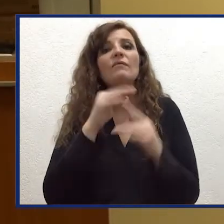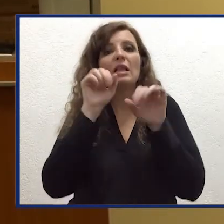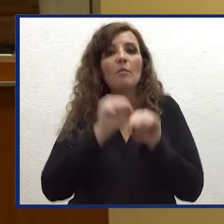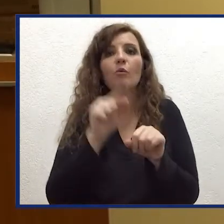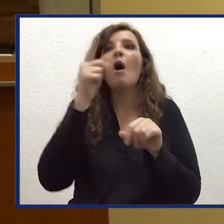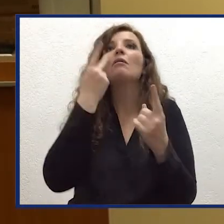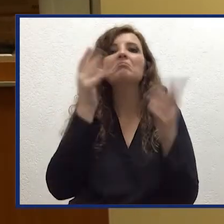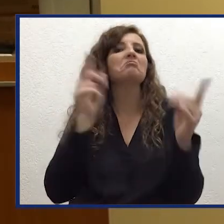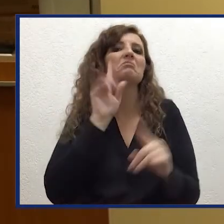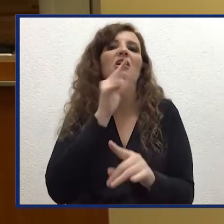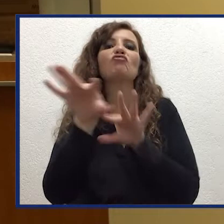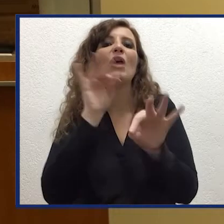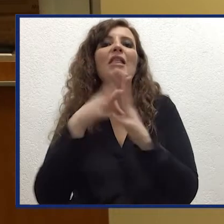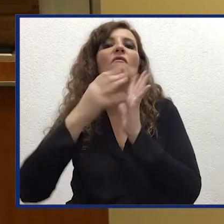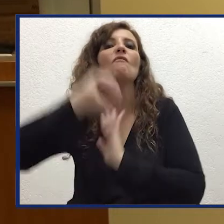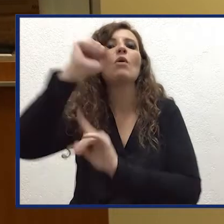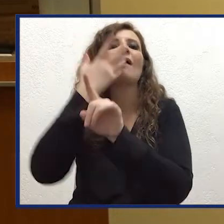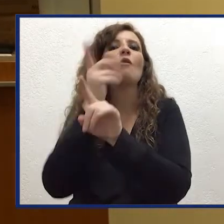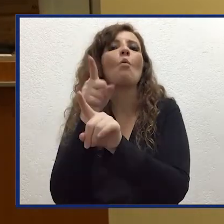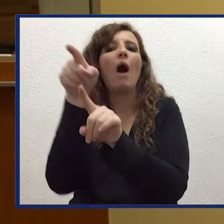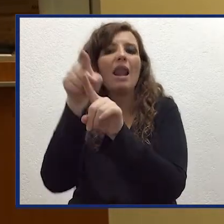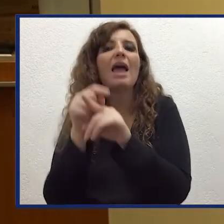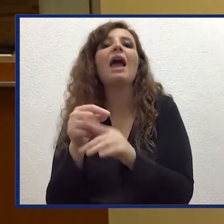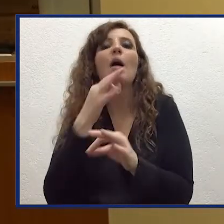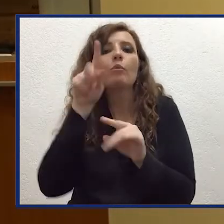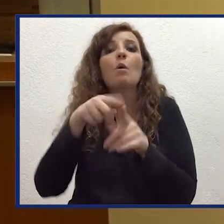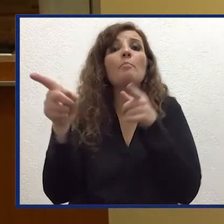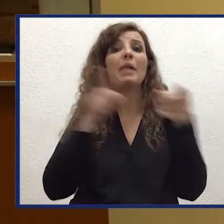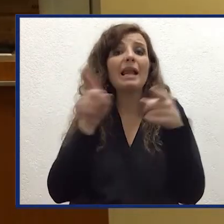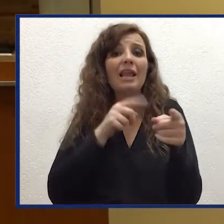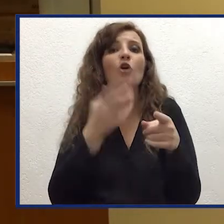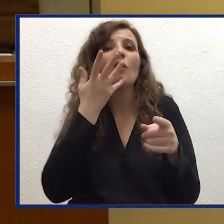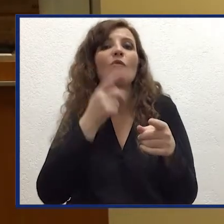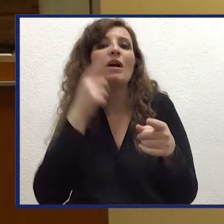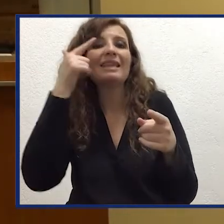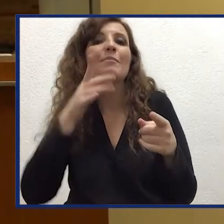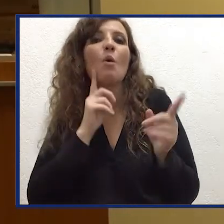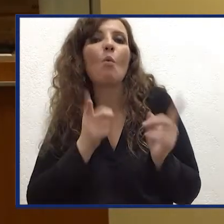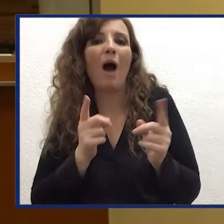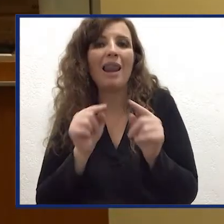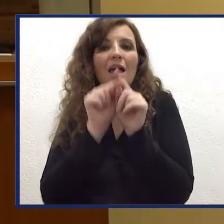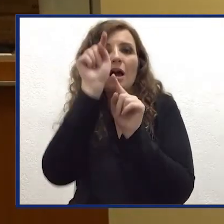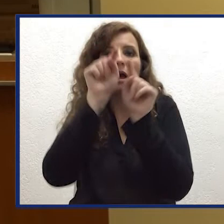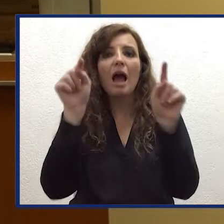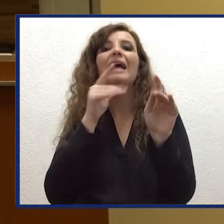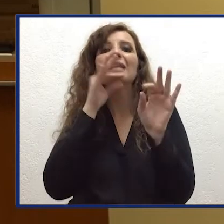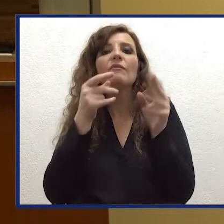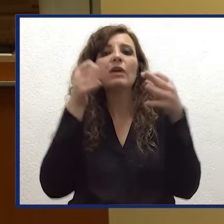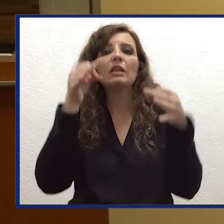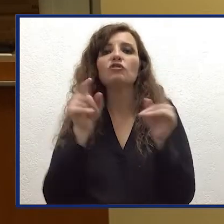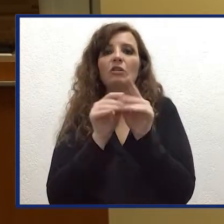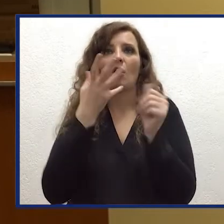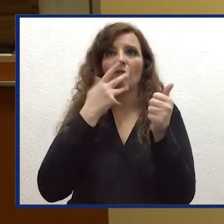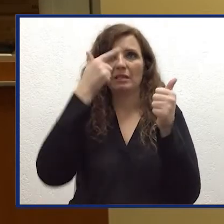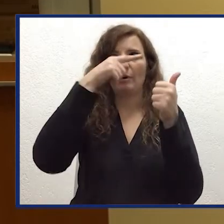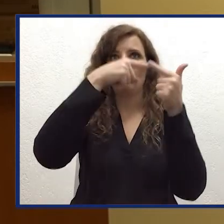È possibile andare a selezionare il vulcano di interesse, scegliere quello che è il periodo di interesse e, individuata,